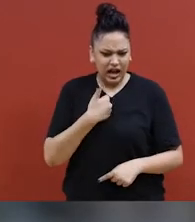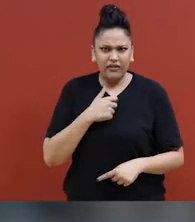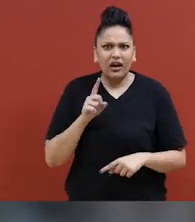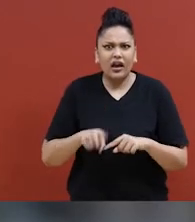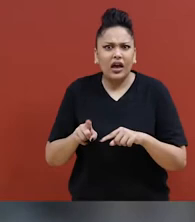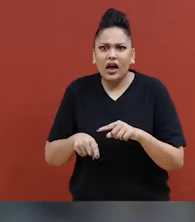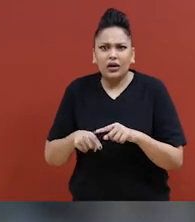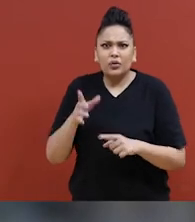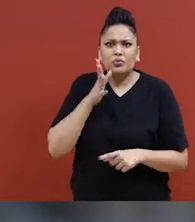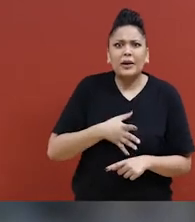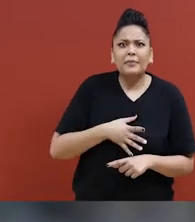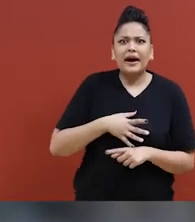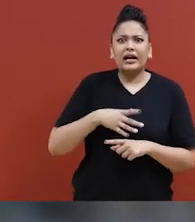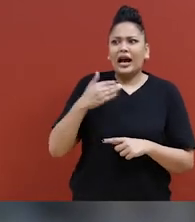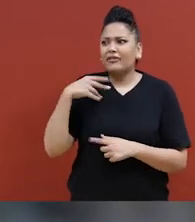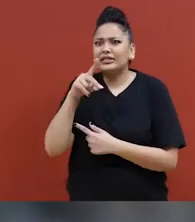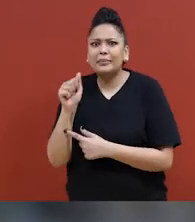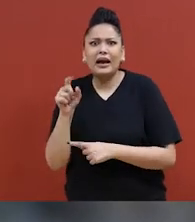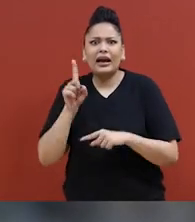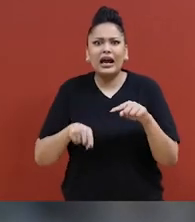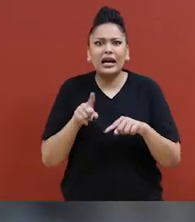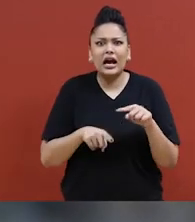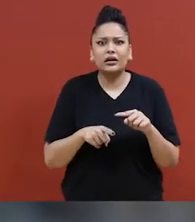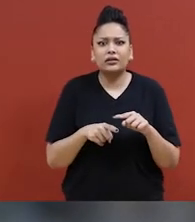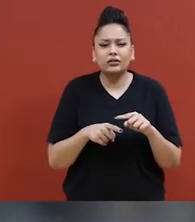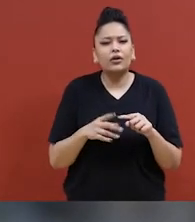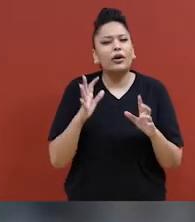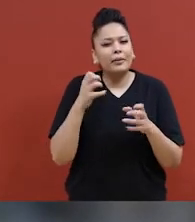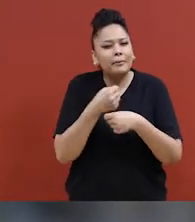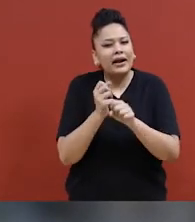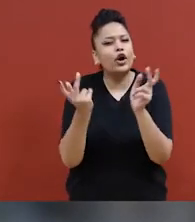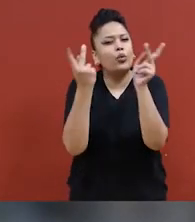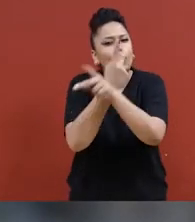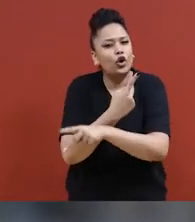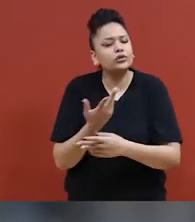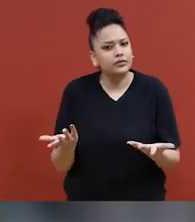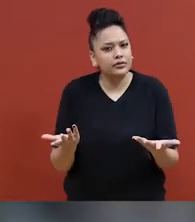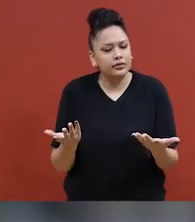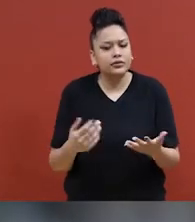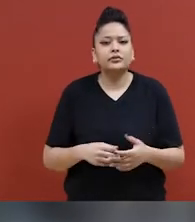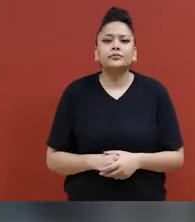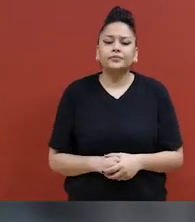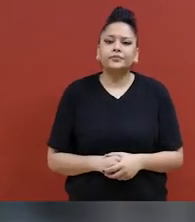Et quand une femme a un handicap, ce message de dépendance est centuplé.